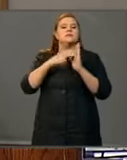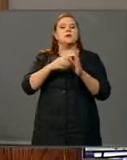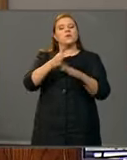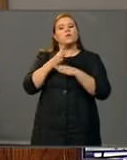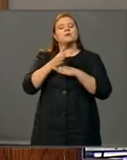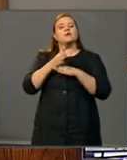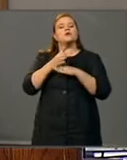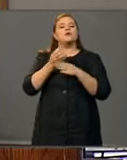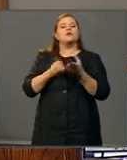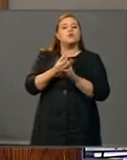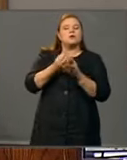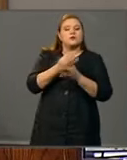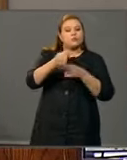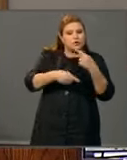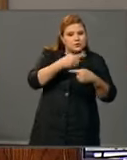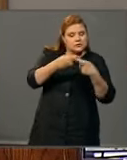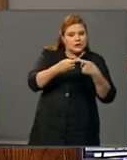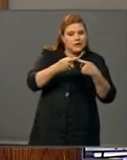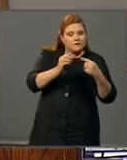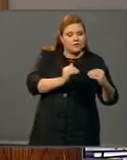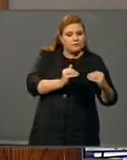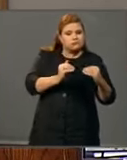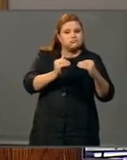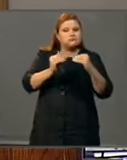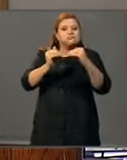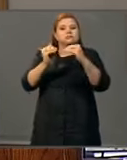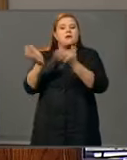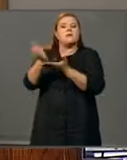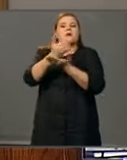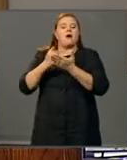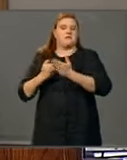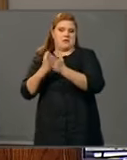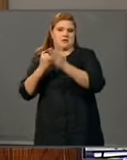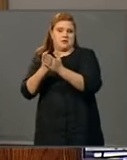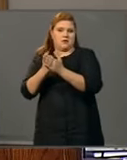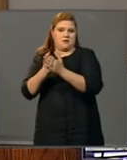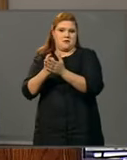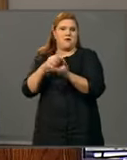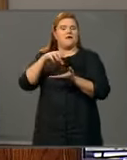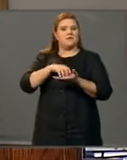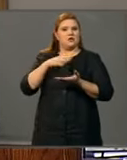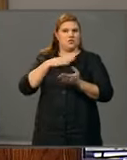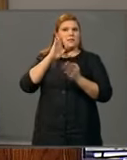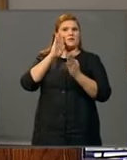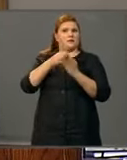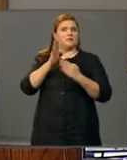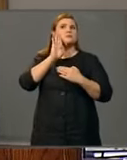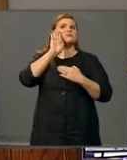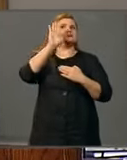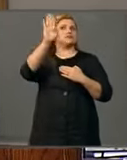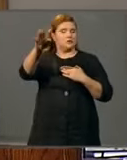tuotantoprosessi ja määrät on mahdollista nostaa kannattavaksi. Valtion tavoite on pidempiaikaisen jatkon kannalta selkeä.